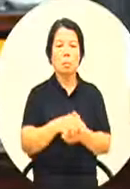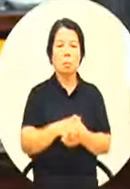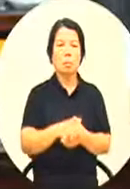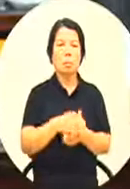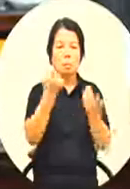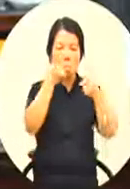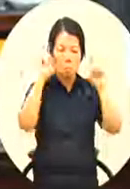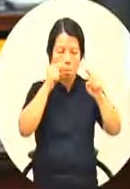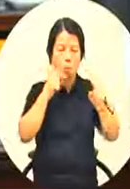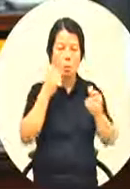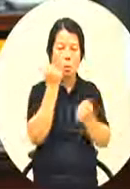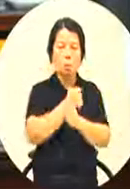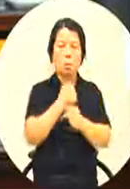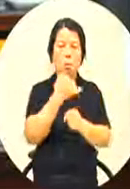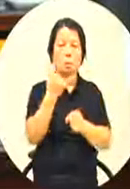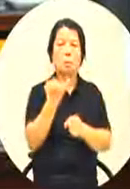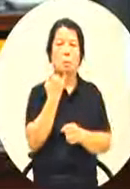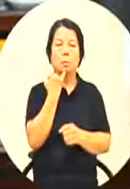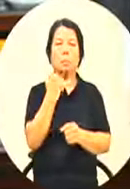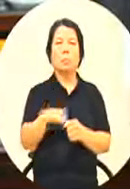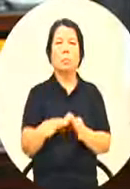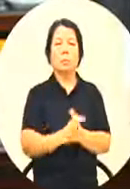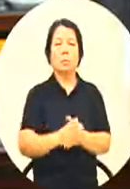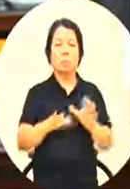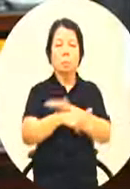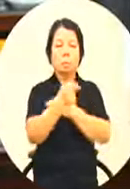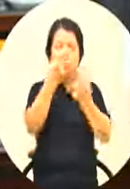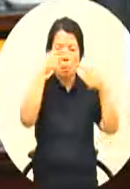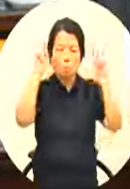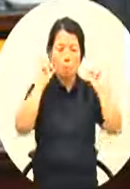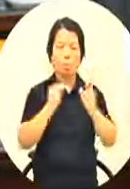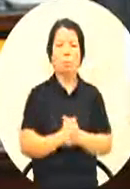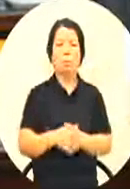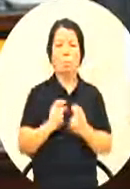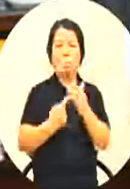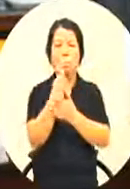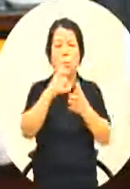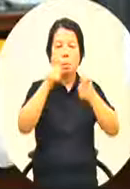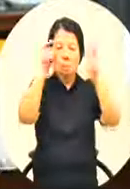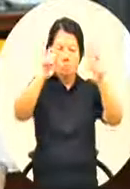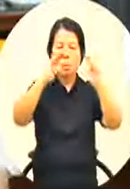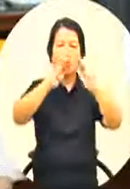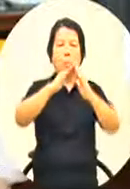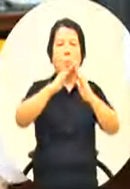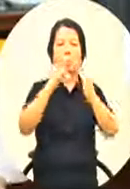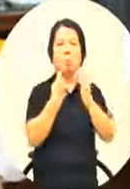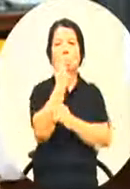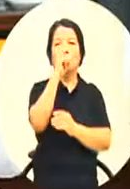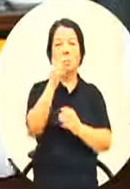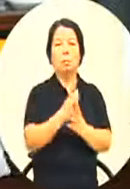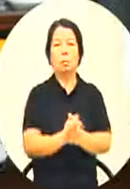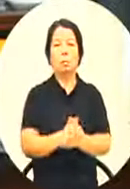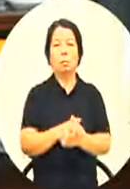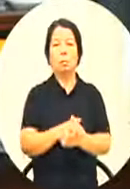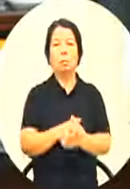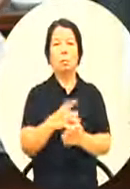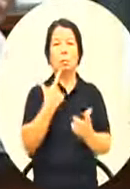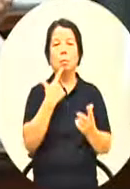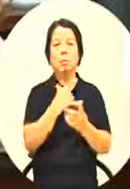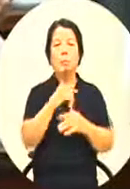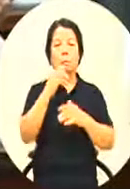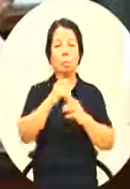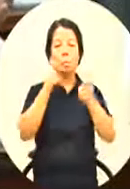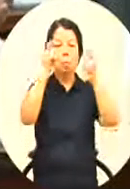那空大高雄刚好唯一城市有空大的就是我们高雄市也是我们的空间那也可以